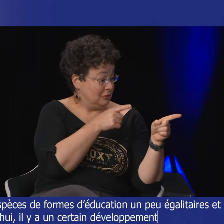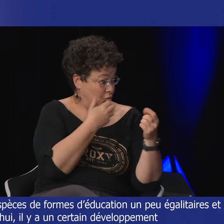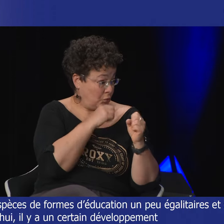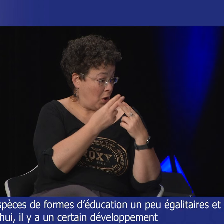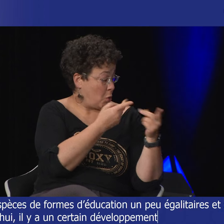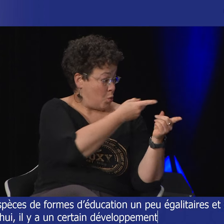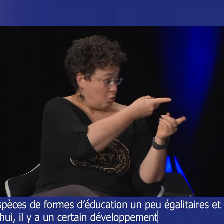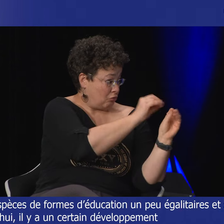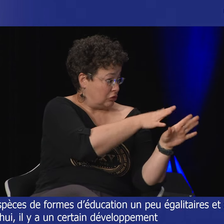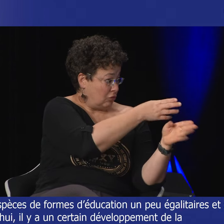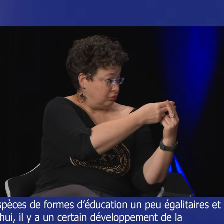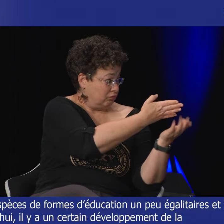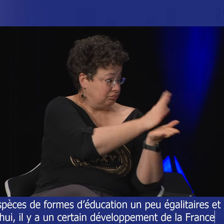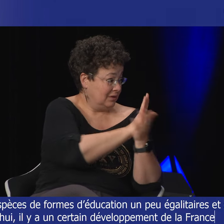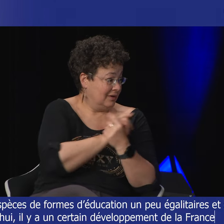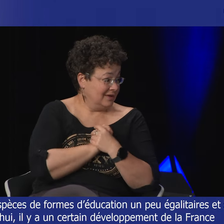de la France